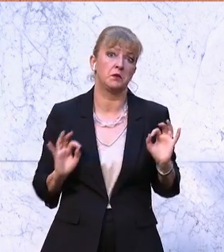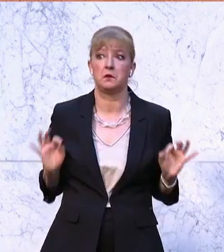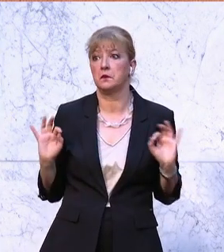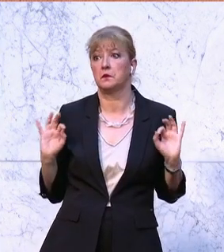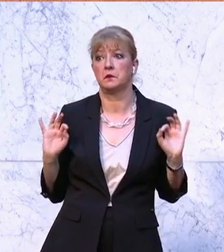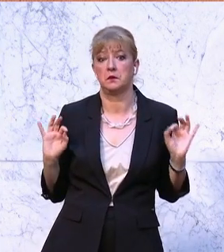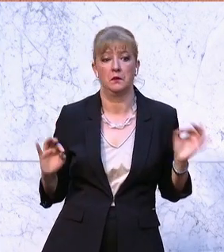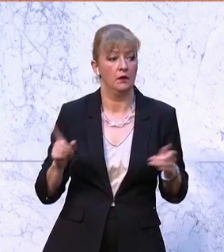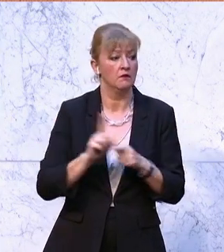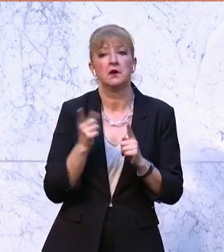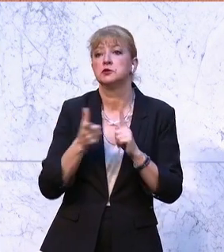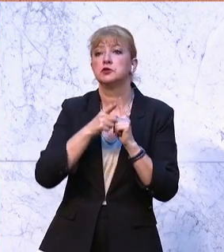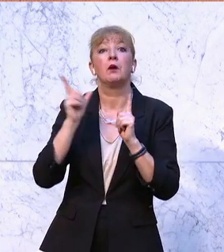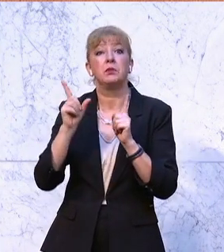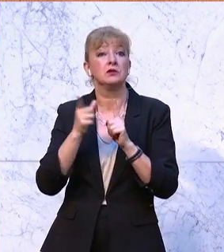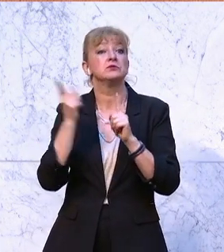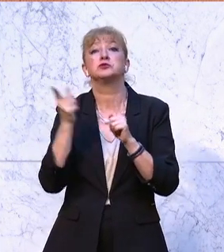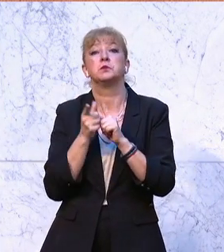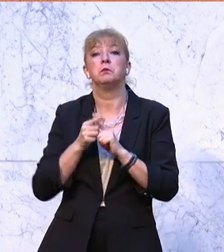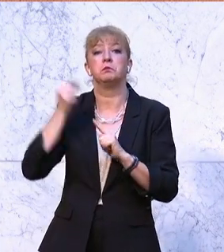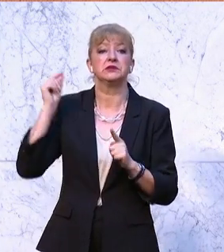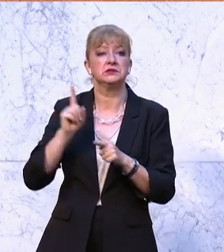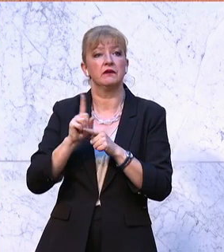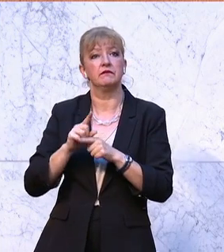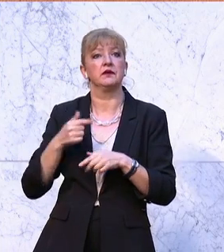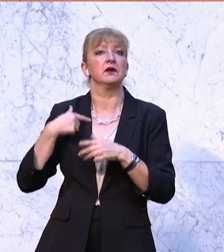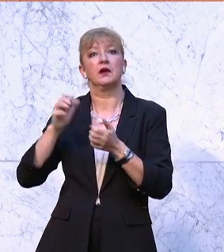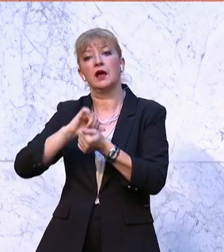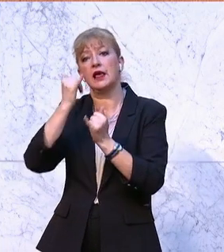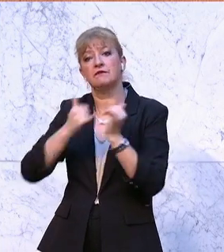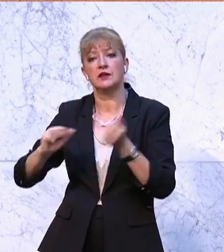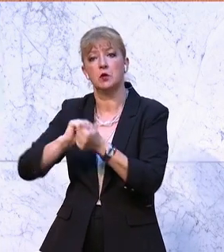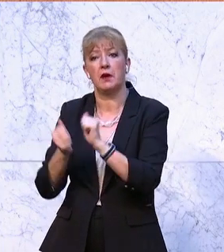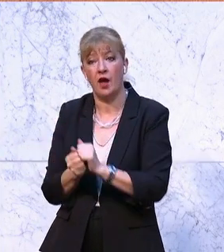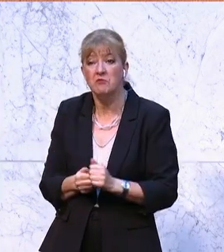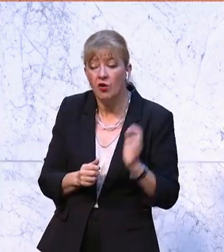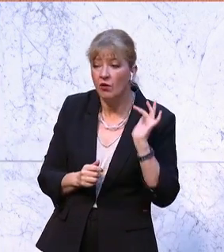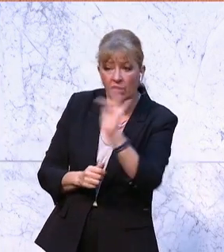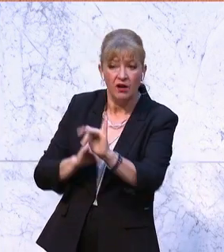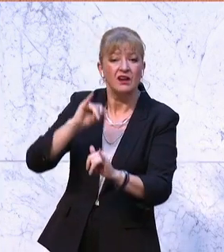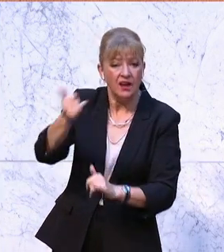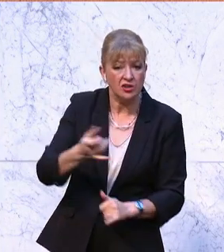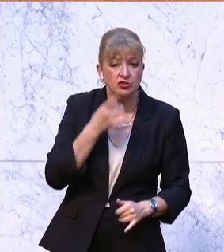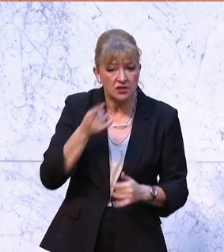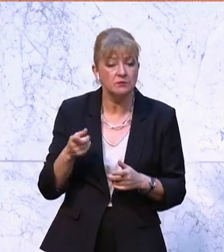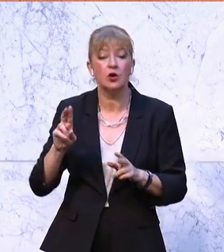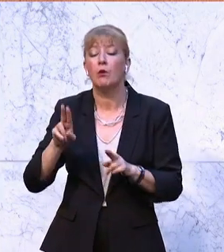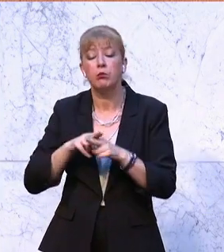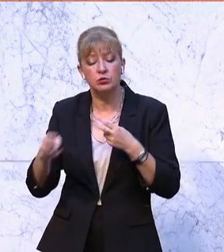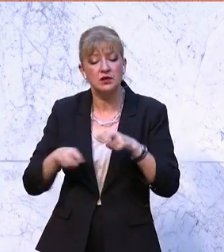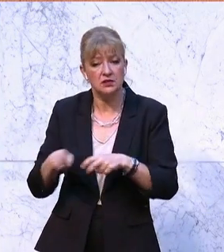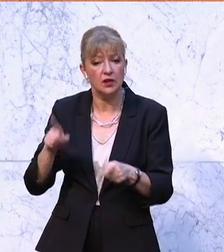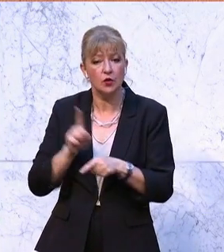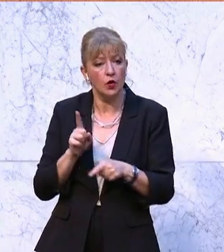Spitzenreiter in der EU bei der Inflationsbekämpfung sind. Ja, diese Bundesregierung ist Spitzenreiter beim Geldausgeben